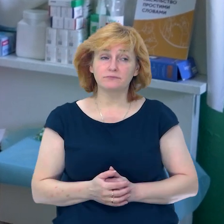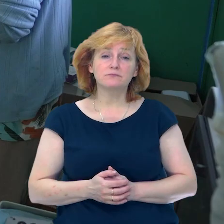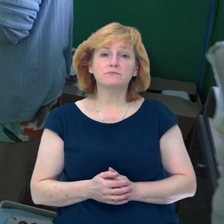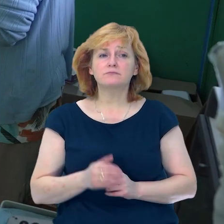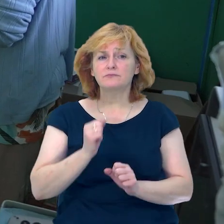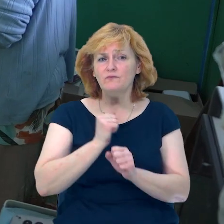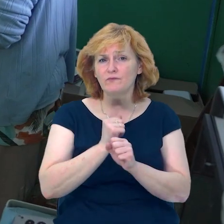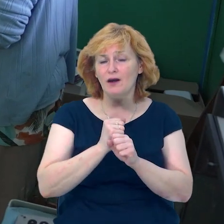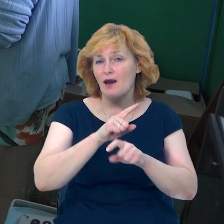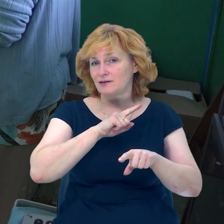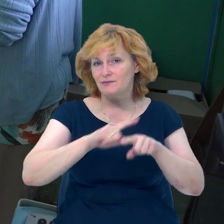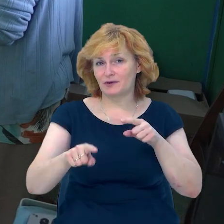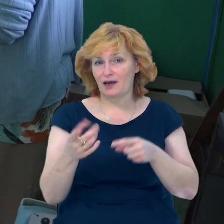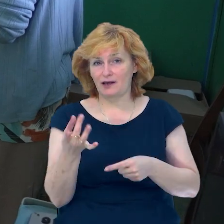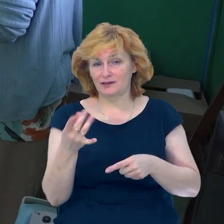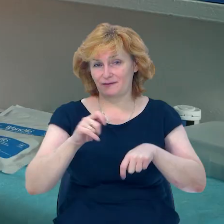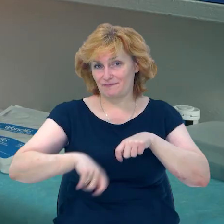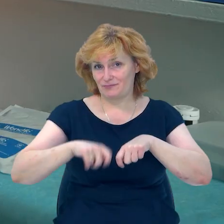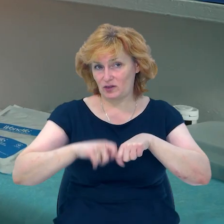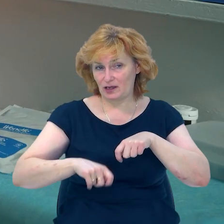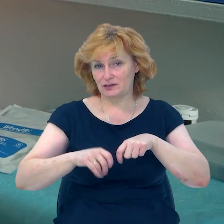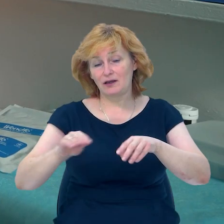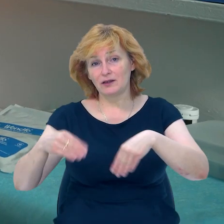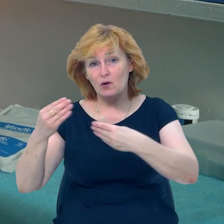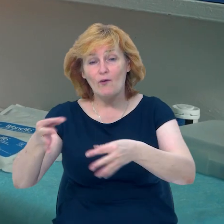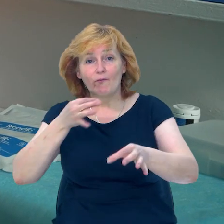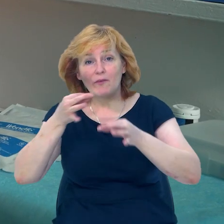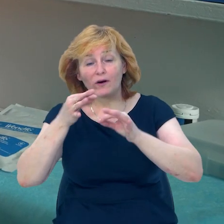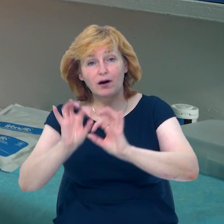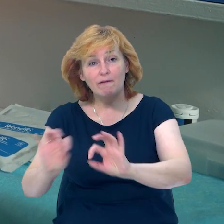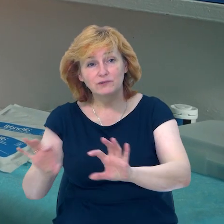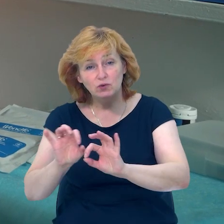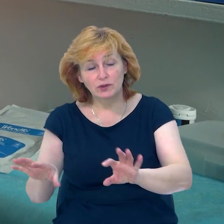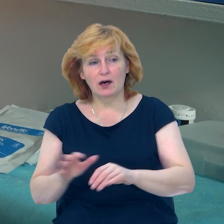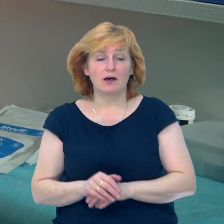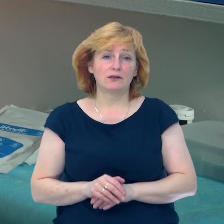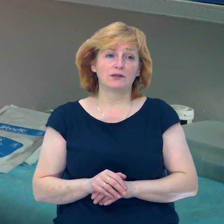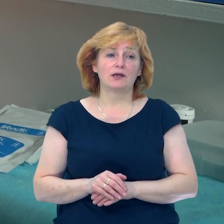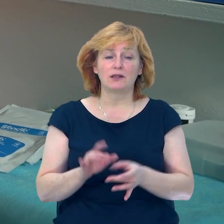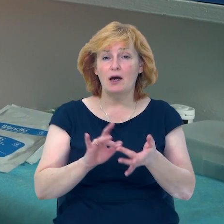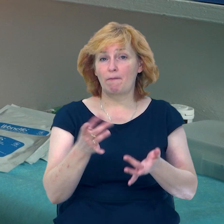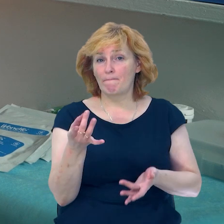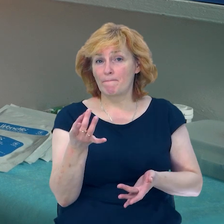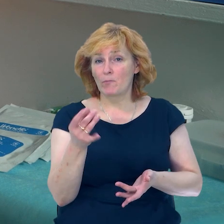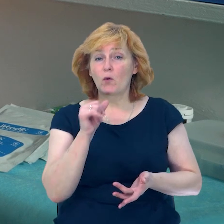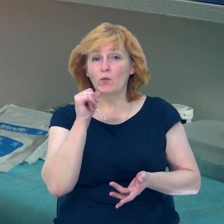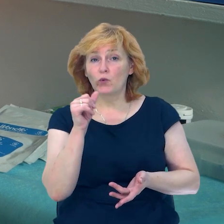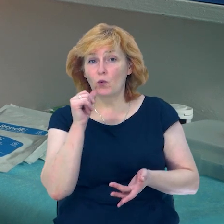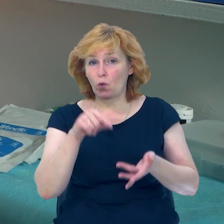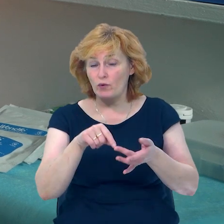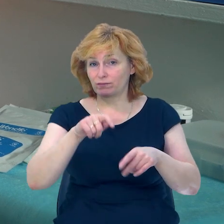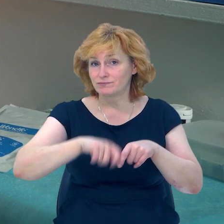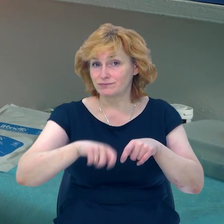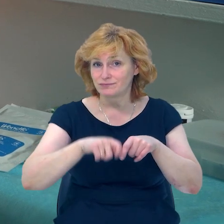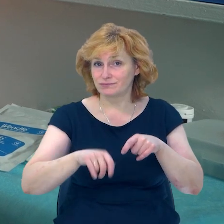роблять експрес-тести і надають консультації. Проводимо тести на вимірювання глюкози на щосерце